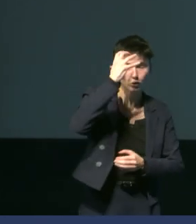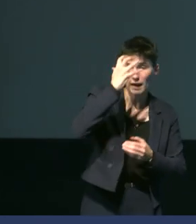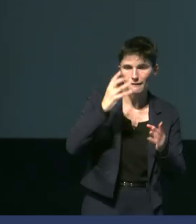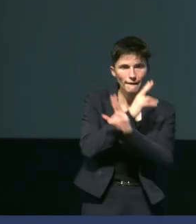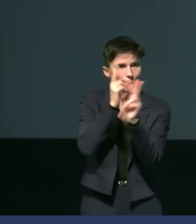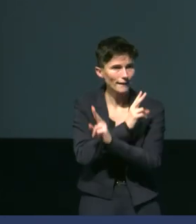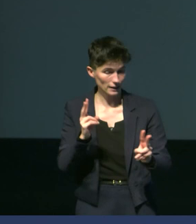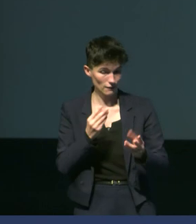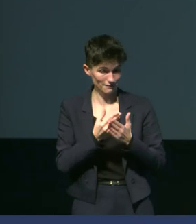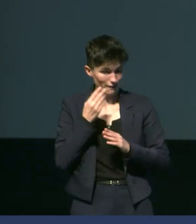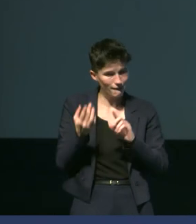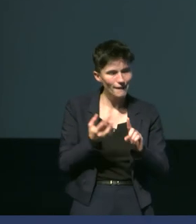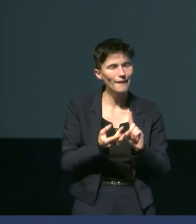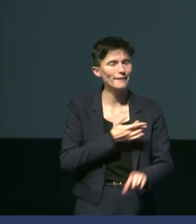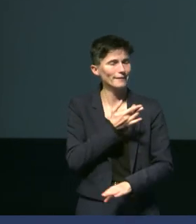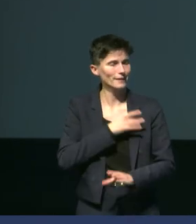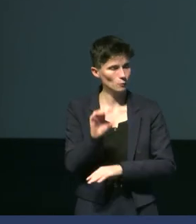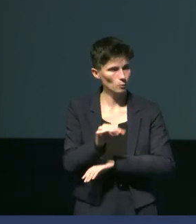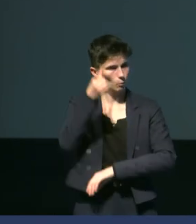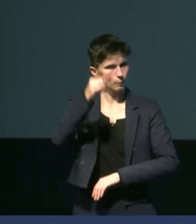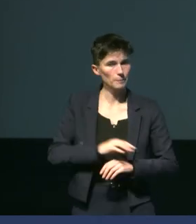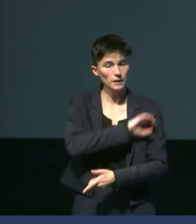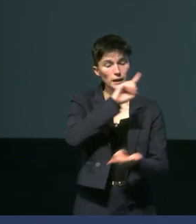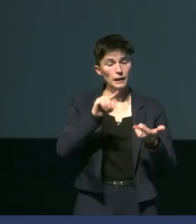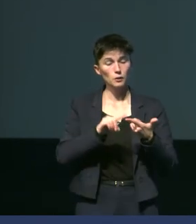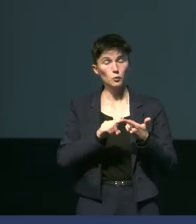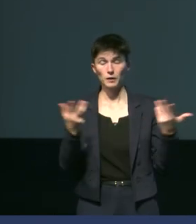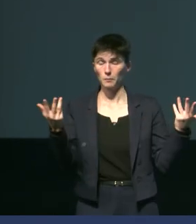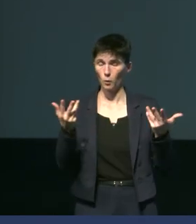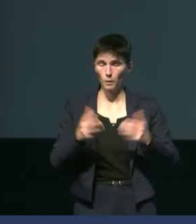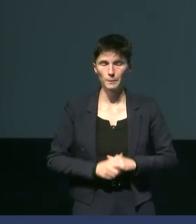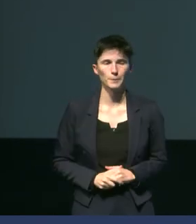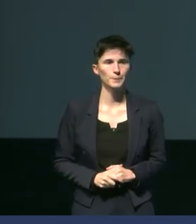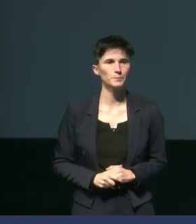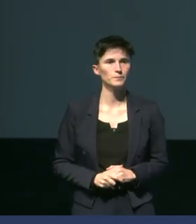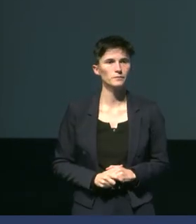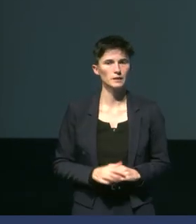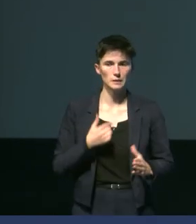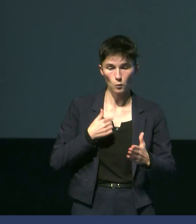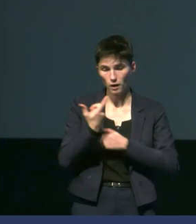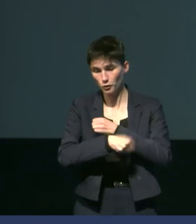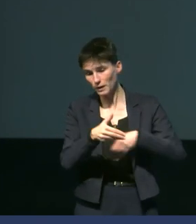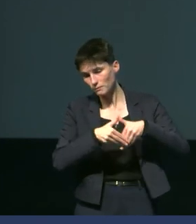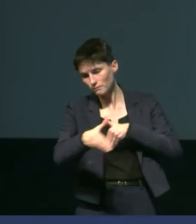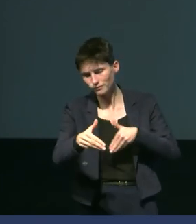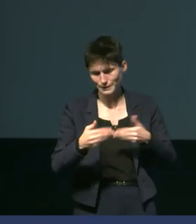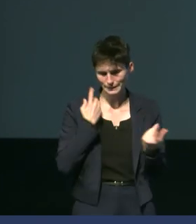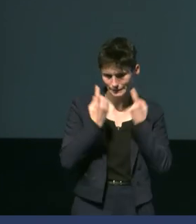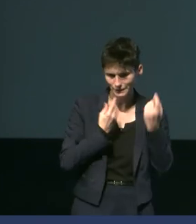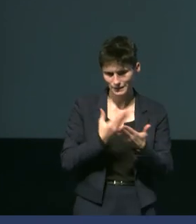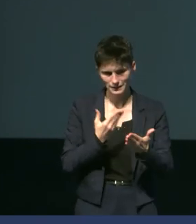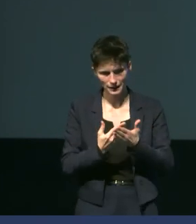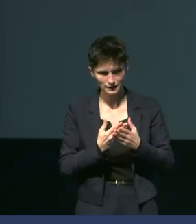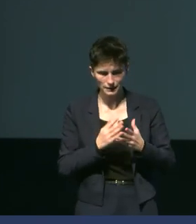Ça, c'est la première chose intéressante. Puis la deuxième chose intéressante qui va m'occuper dans les prochaines semaines, c'est d'aller comprendre la